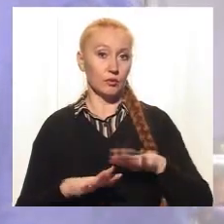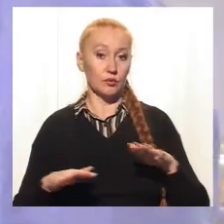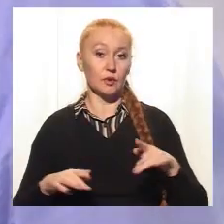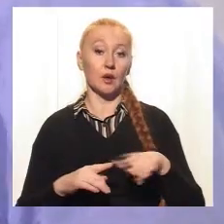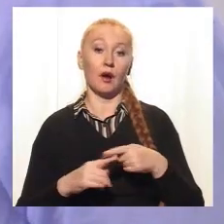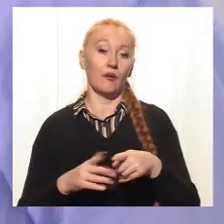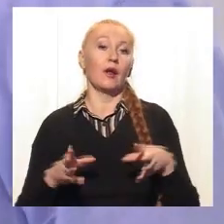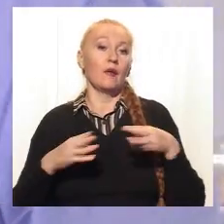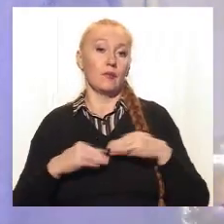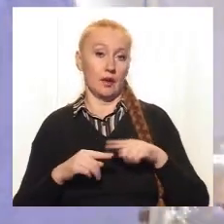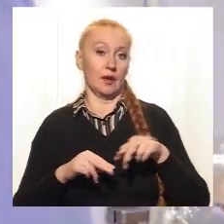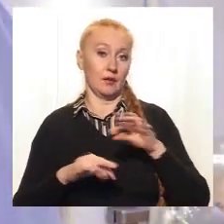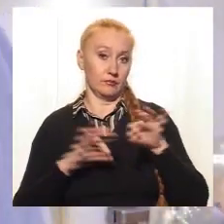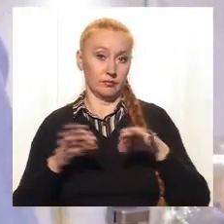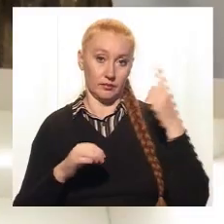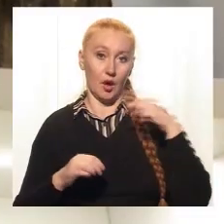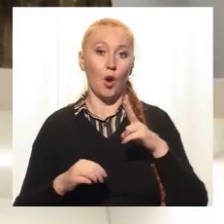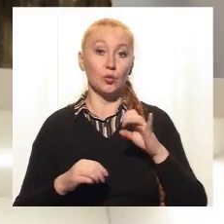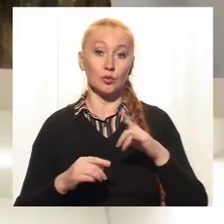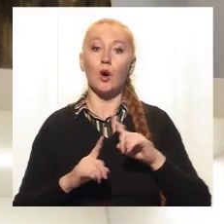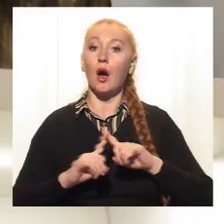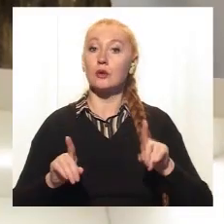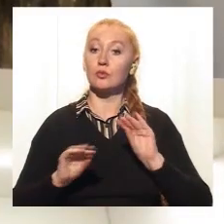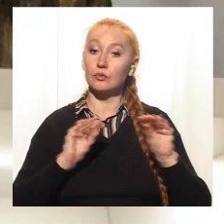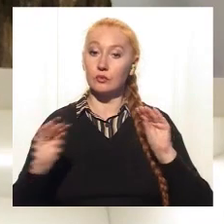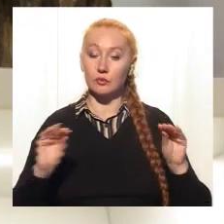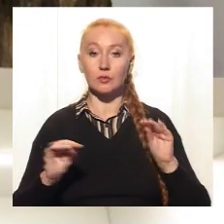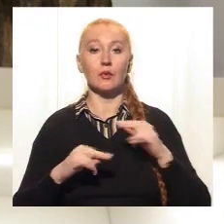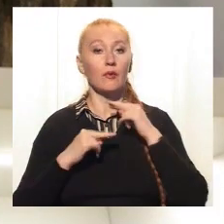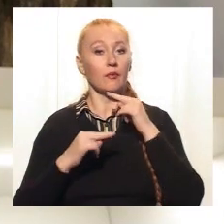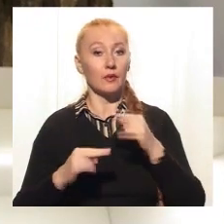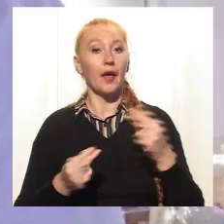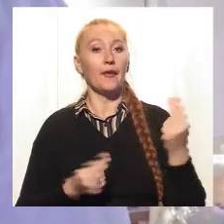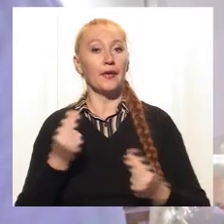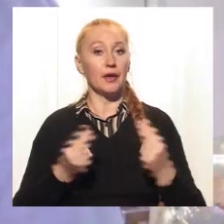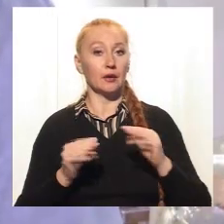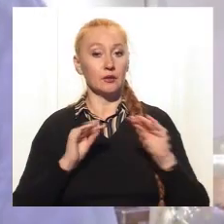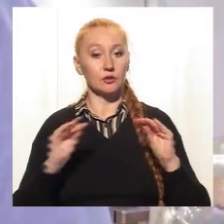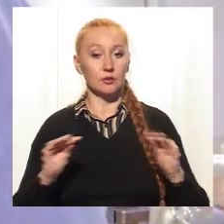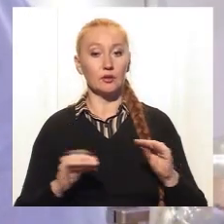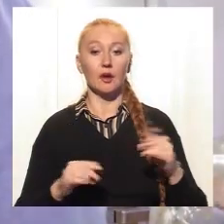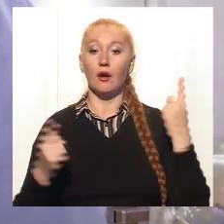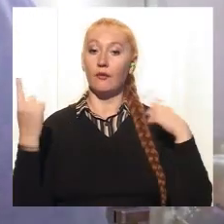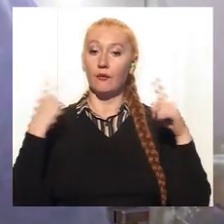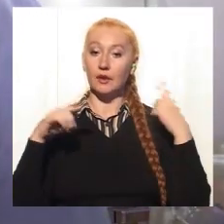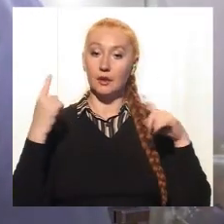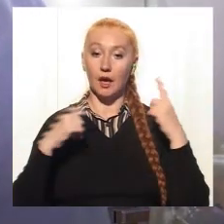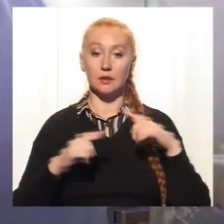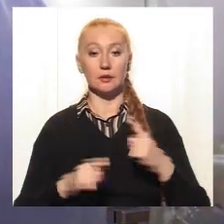проєкту Валерій Кузнєцов. Особливу увагу при облаштуванні кімнати, розповідає, приділили підбору іграшок. Фантазії бурлили,